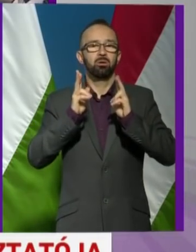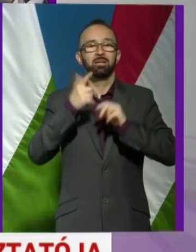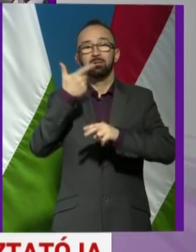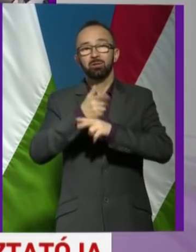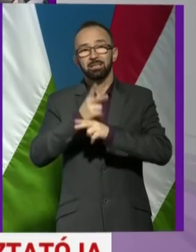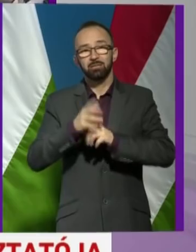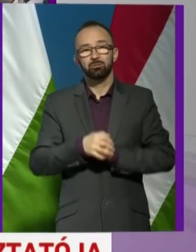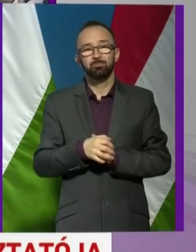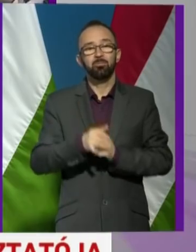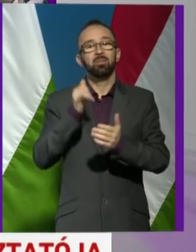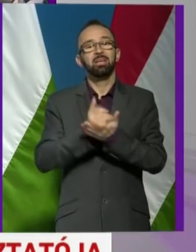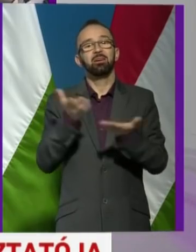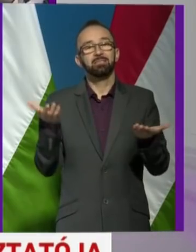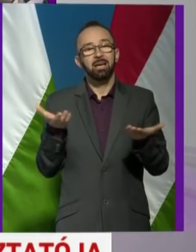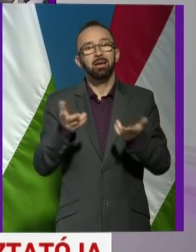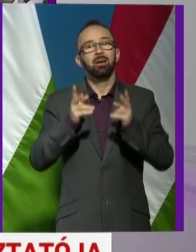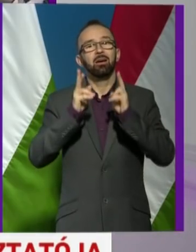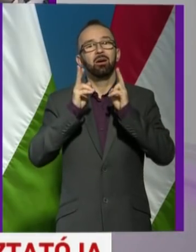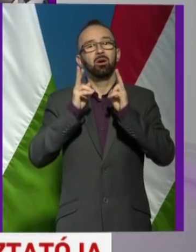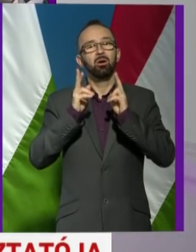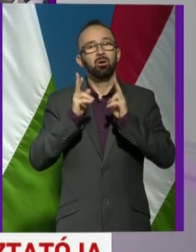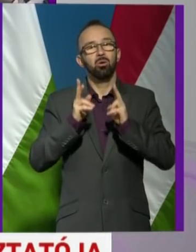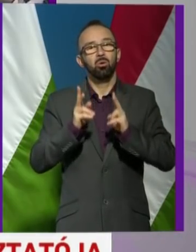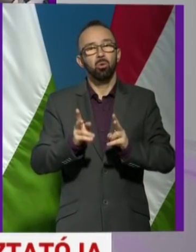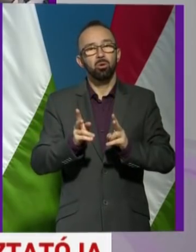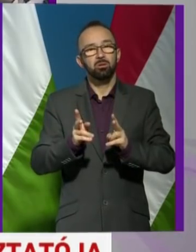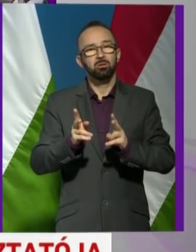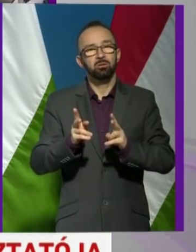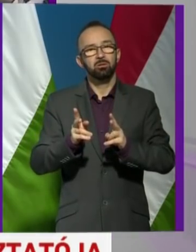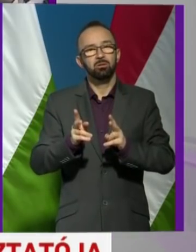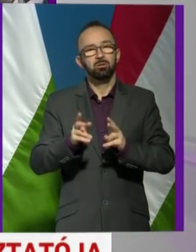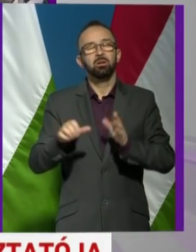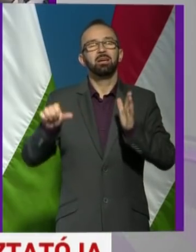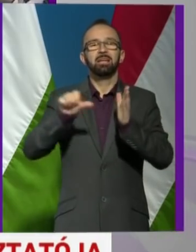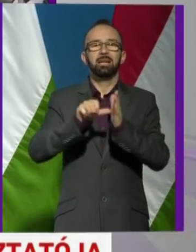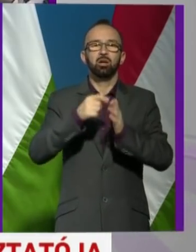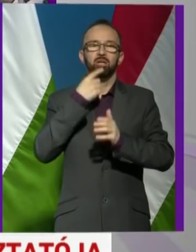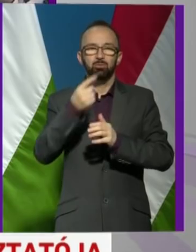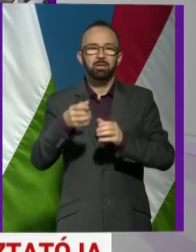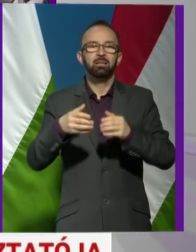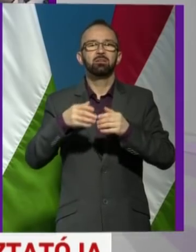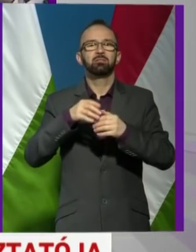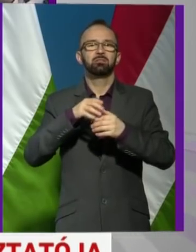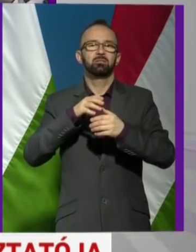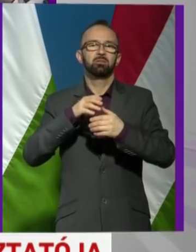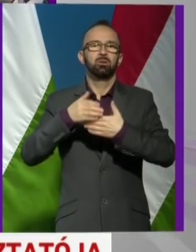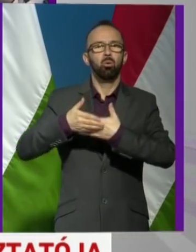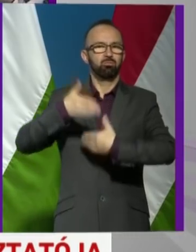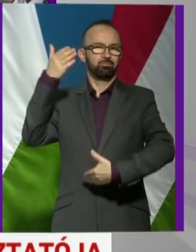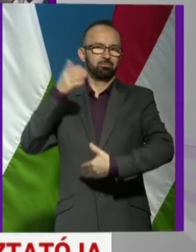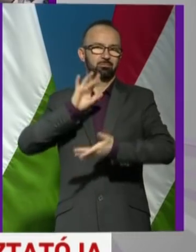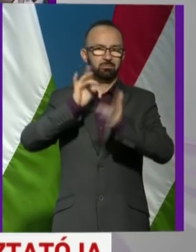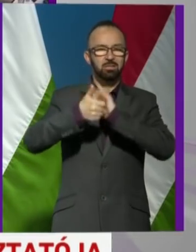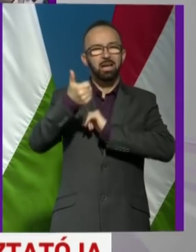kérdés. Igaz-e, hogy miután az irániak állítják azt, és a közösségi oldalom egyikük